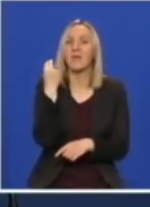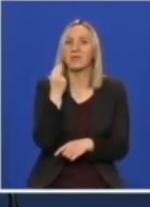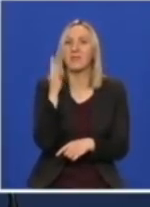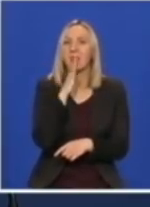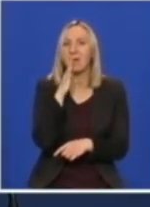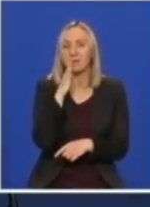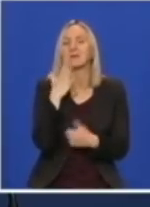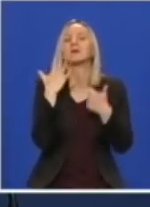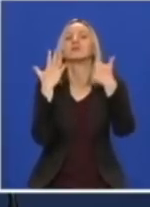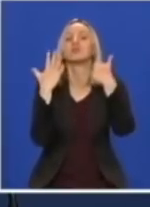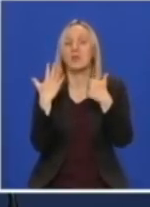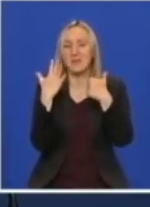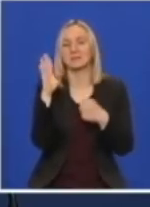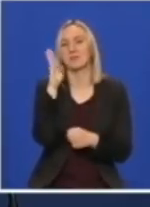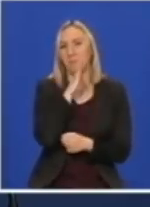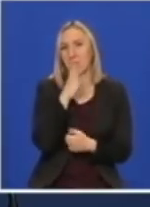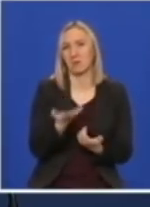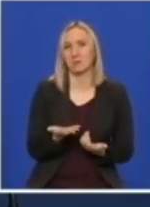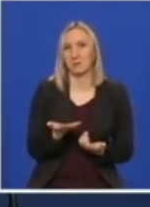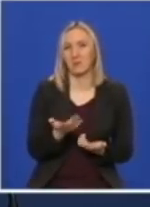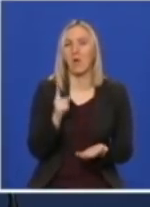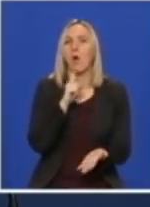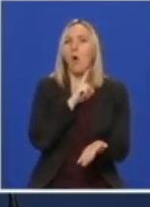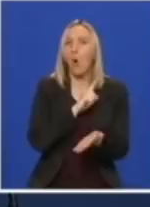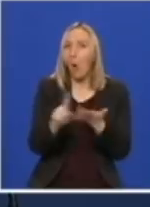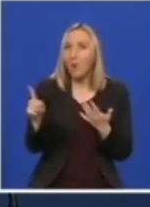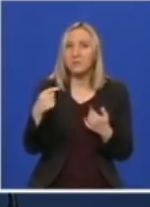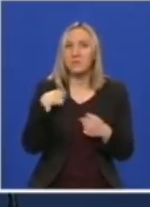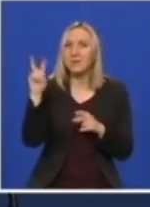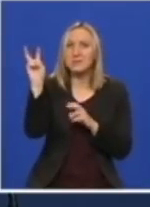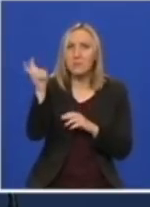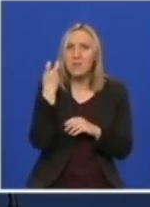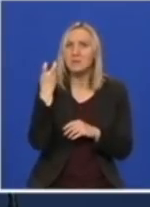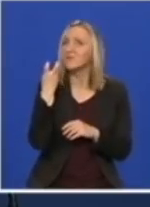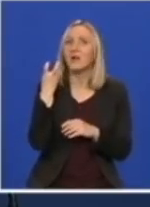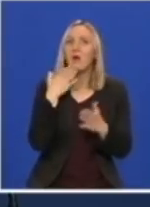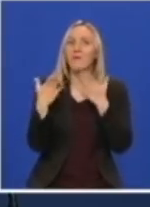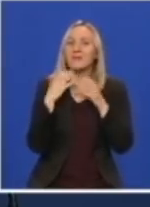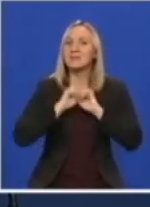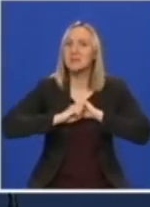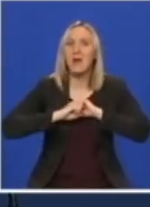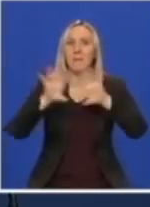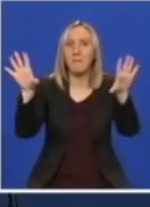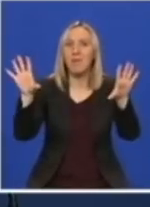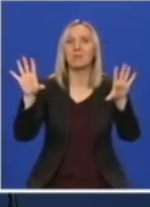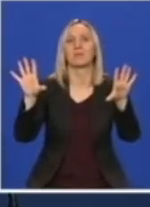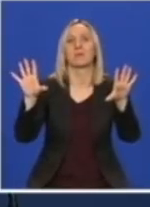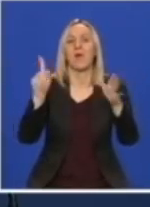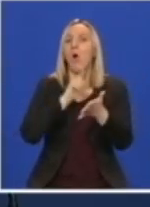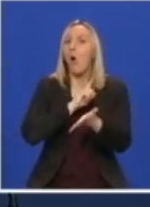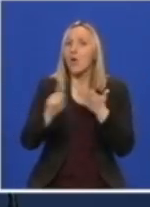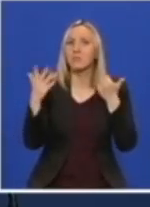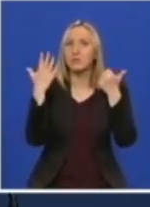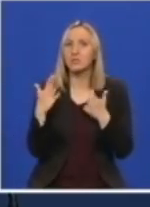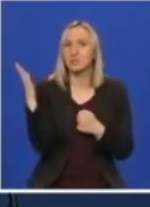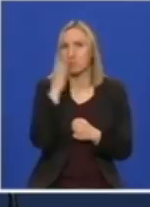odnosno šestog marta. Mi smo praktično odmah tada sazvali konferenciju za novinare i odmah